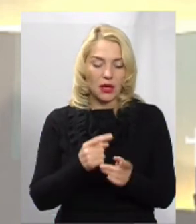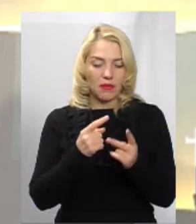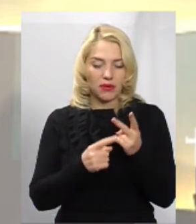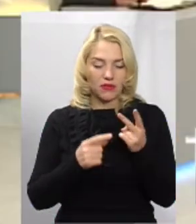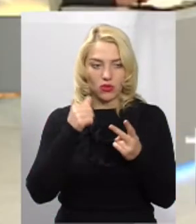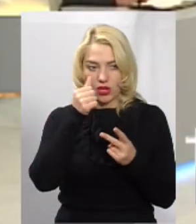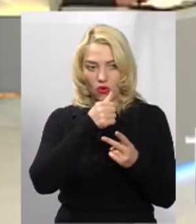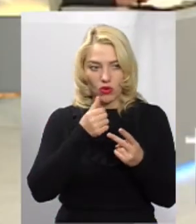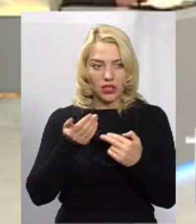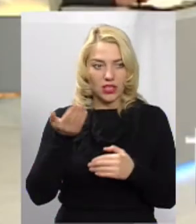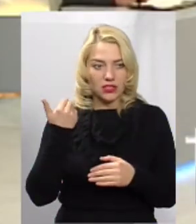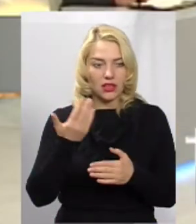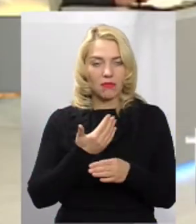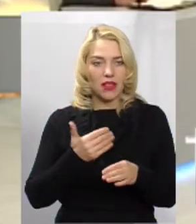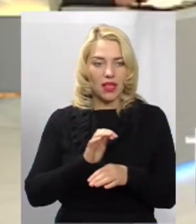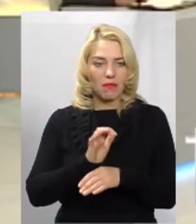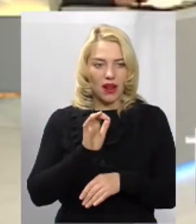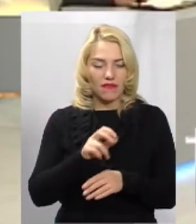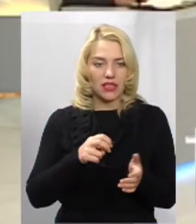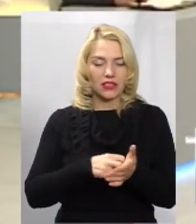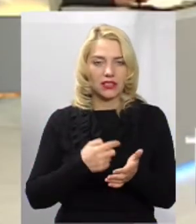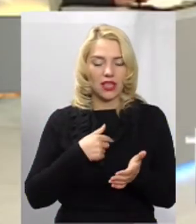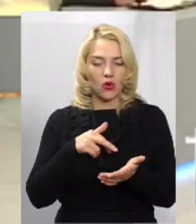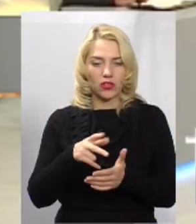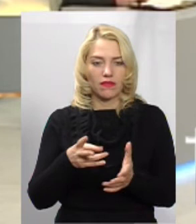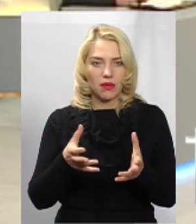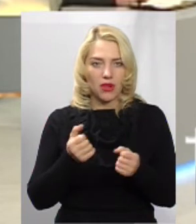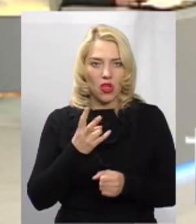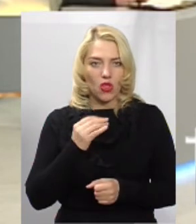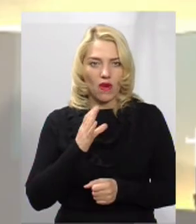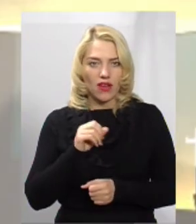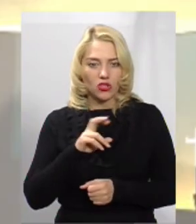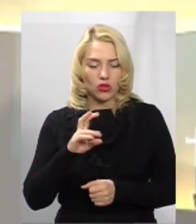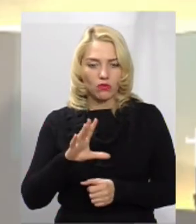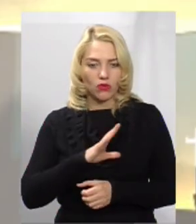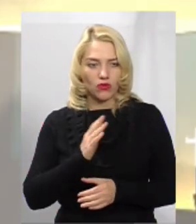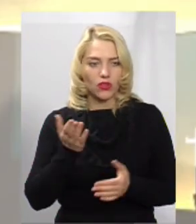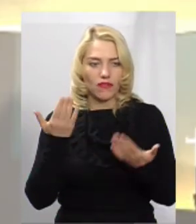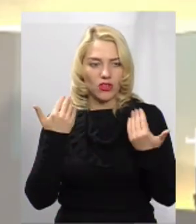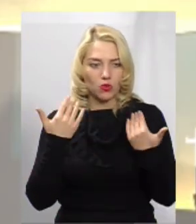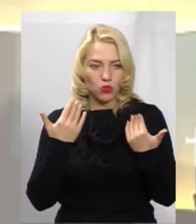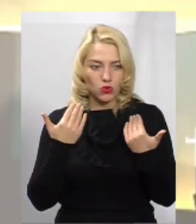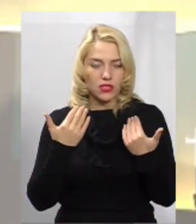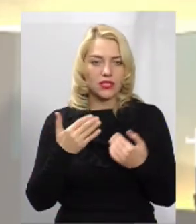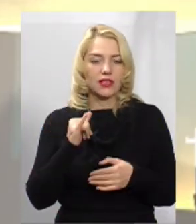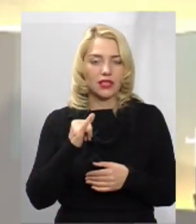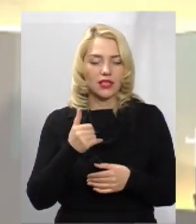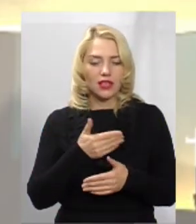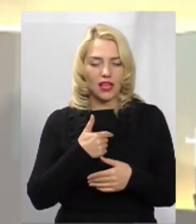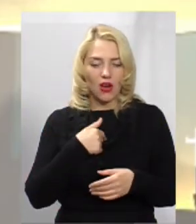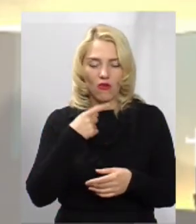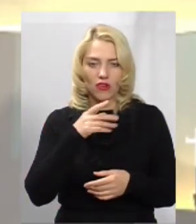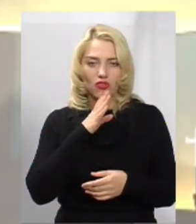назад ми направили листа. Я ходив на прийом, там новачок тут не було в відпусті, я говорив там з